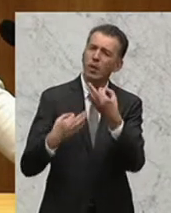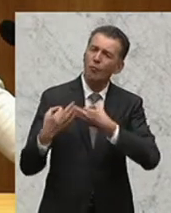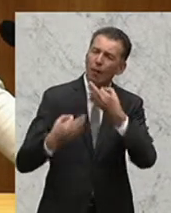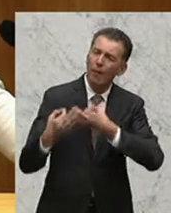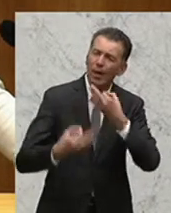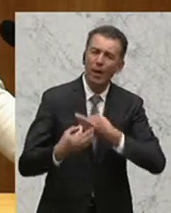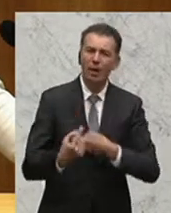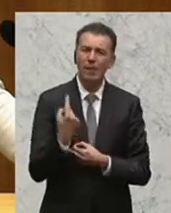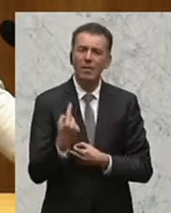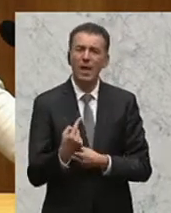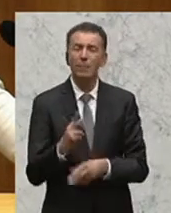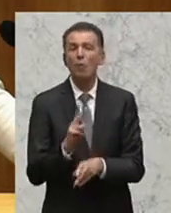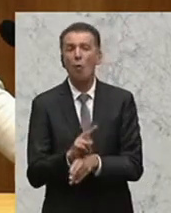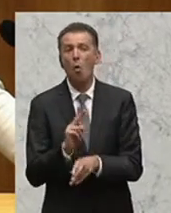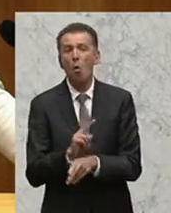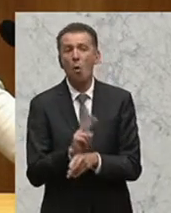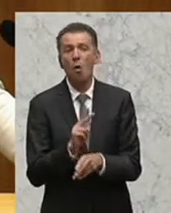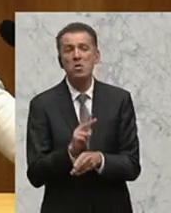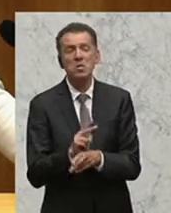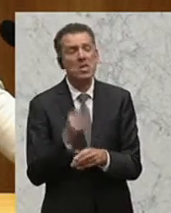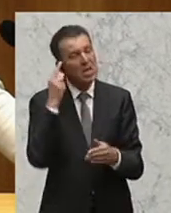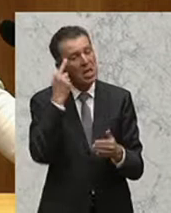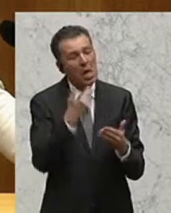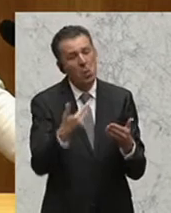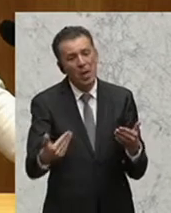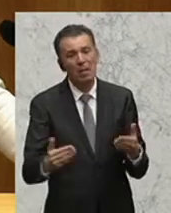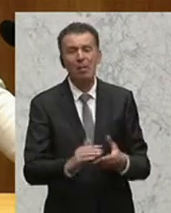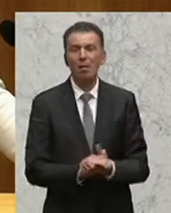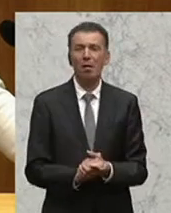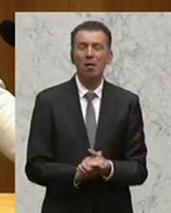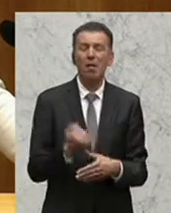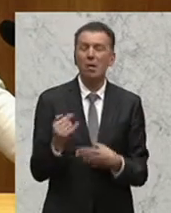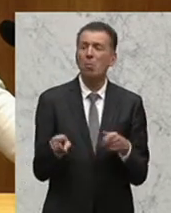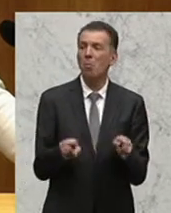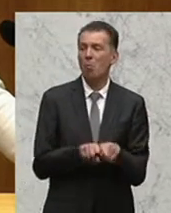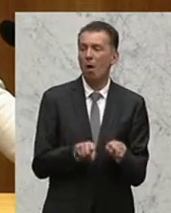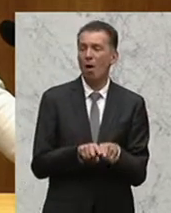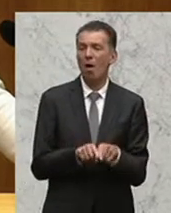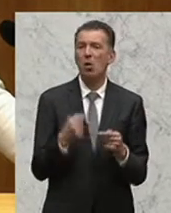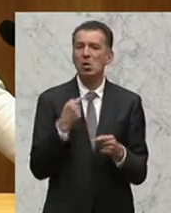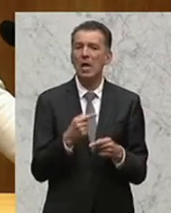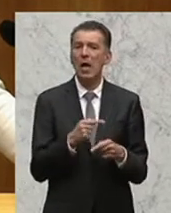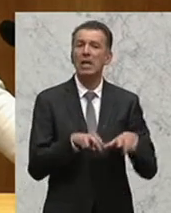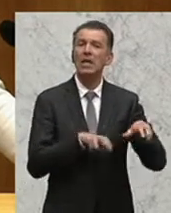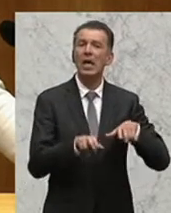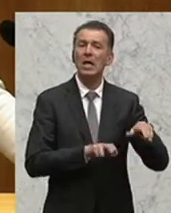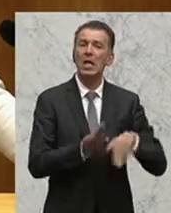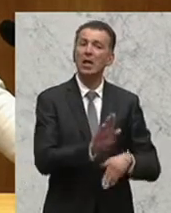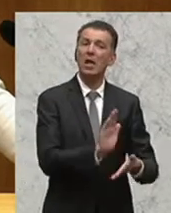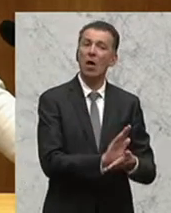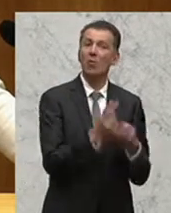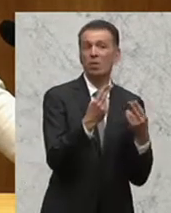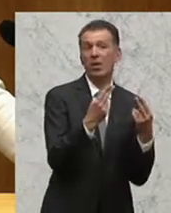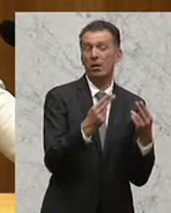immer sehr vorsichtig argumentiert und hat immer auch die Aufgabe der Griechen in den Vordergrund gestellt,